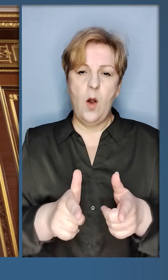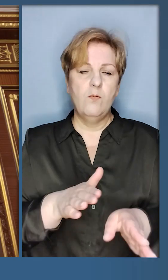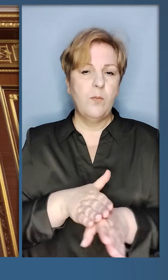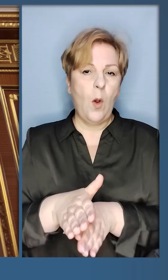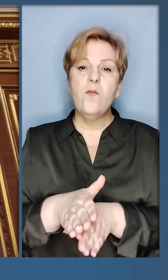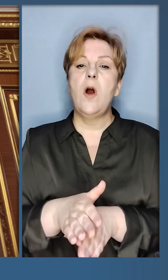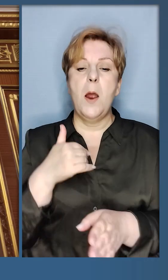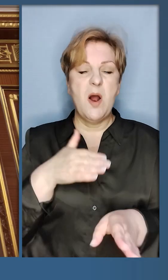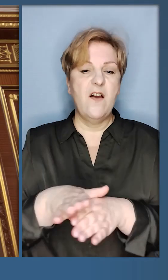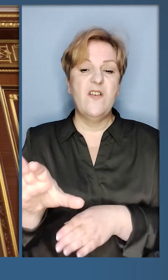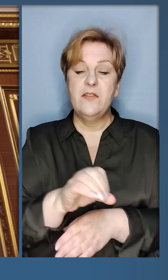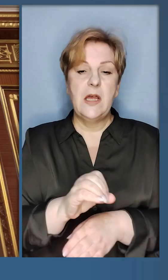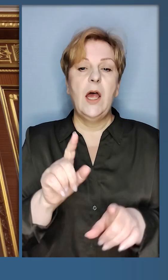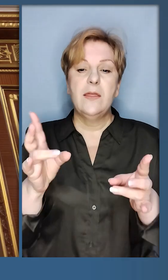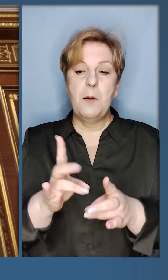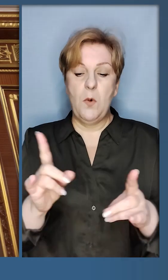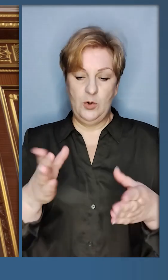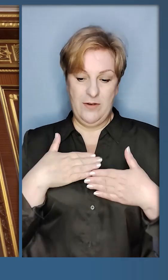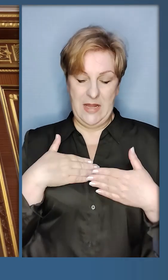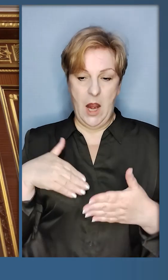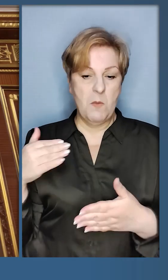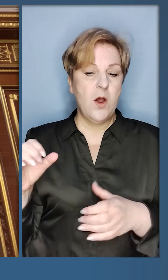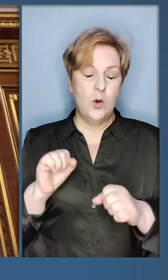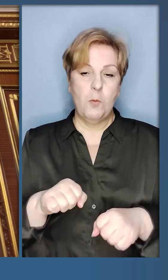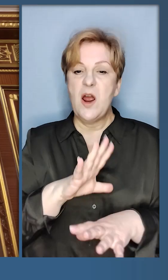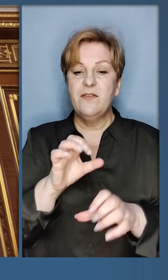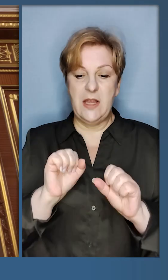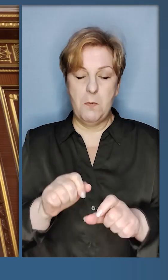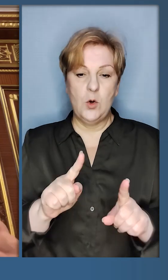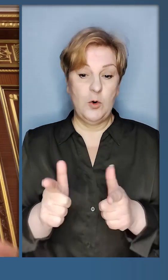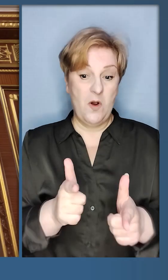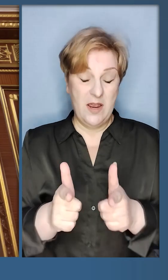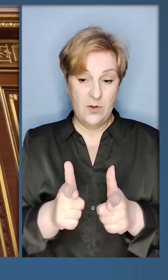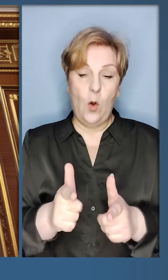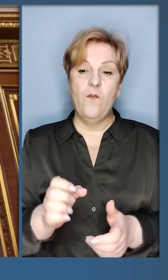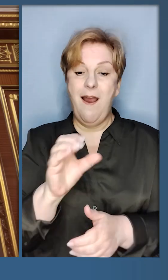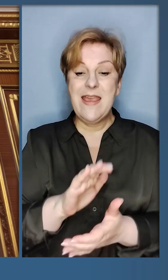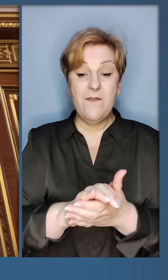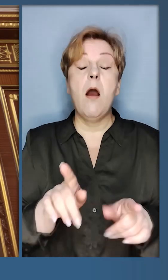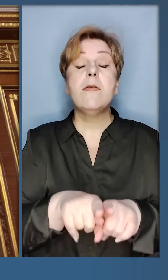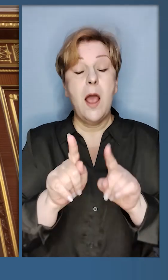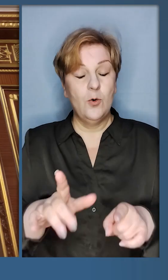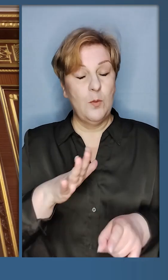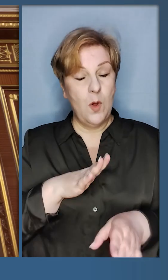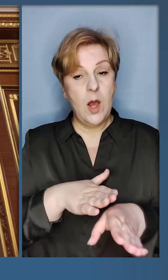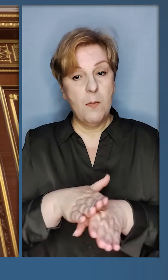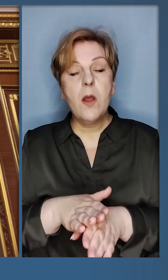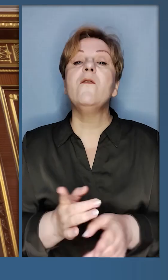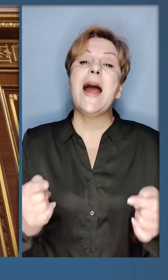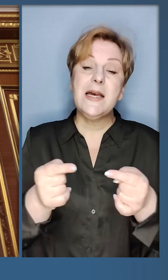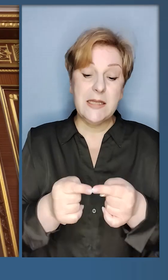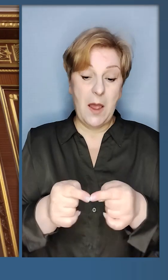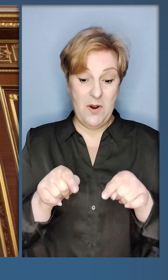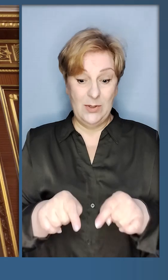виконуємо те, що необхідно з нашого боку і робимо все можливе, щоб і готовність Євросоюзу була також повною.